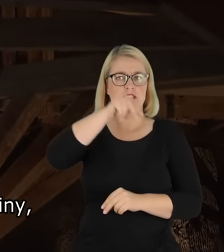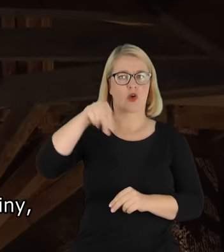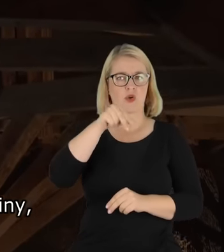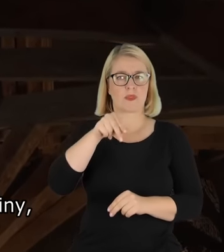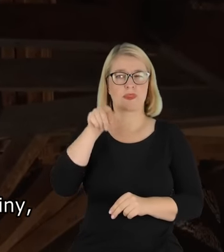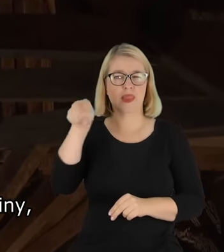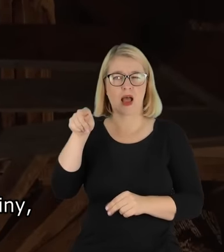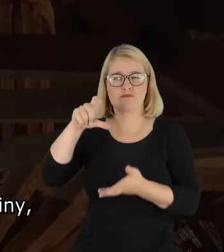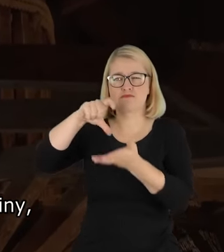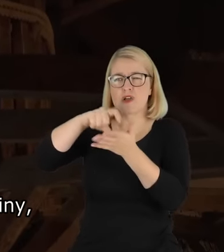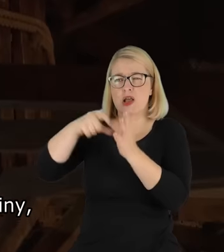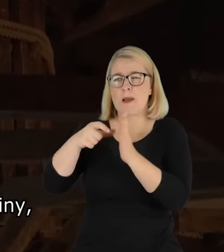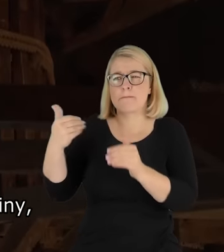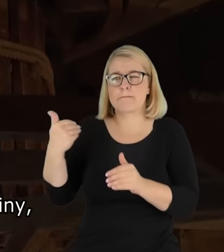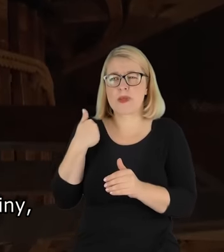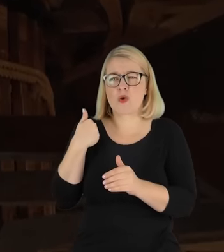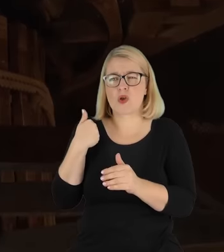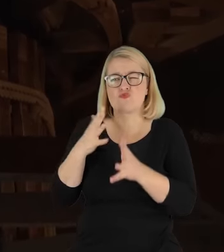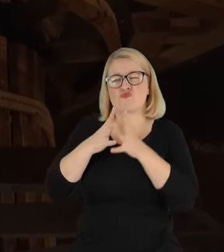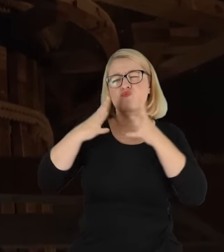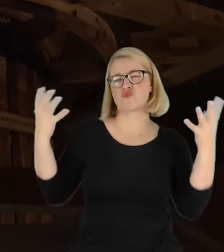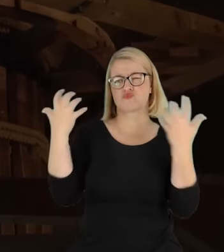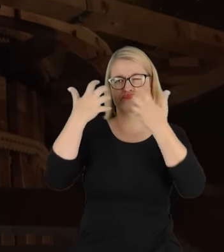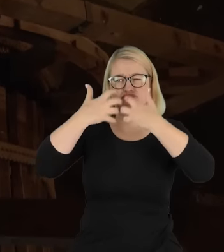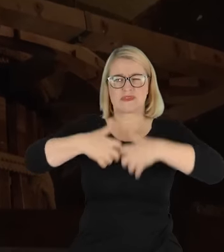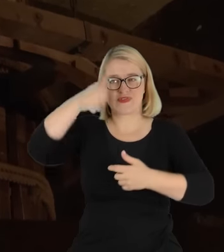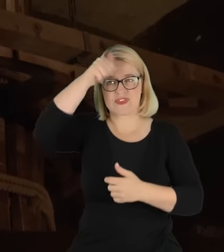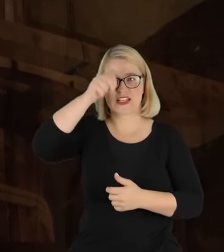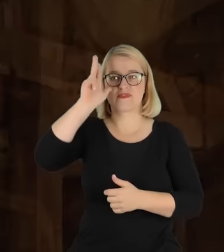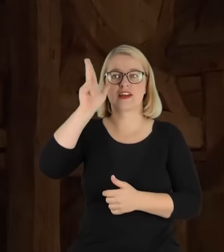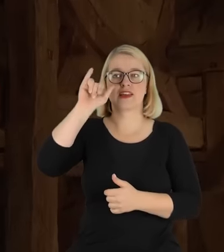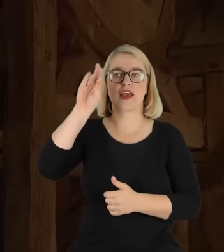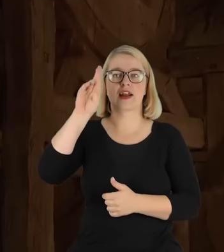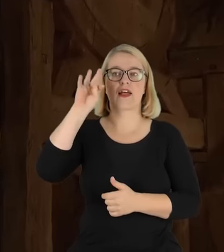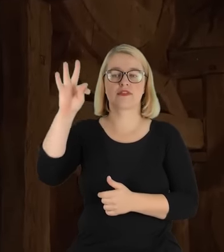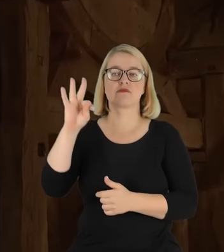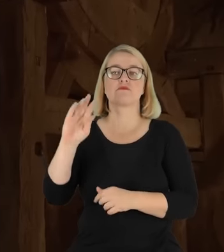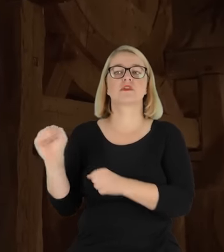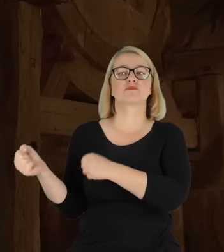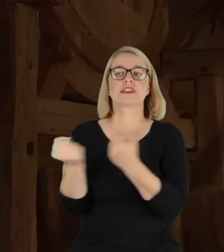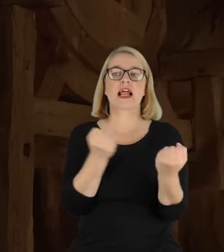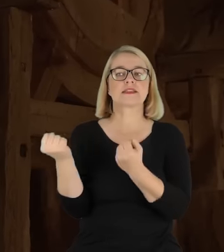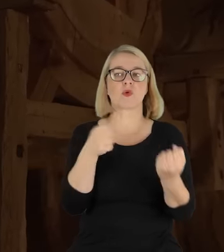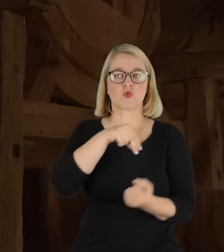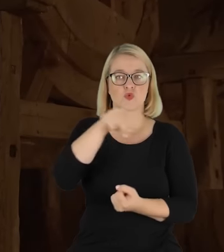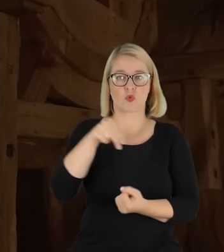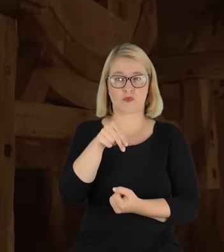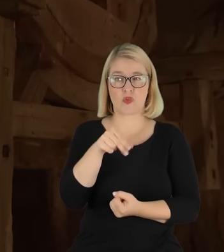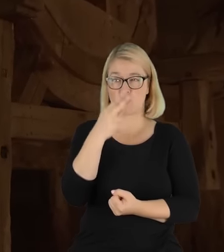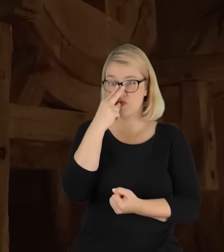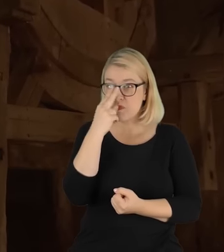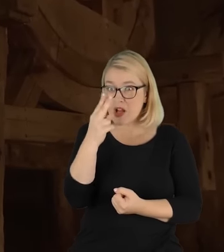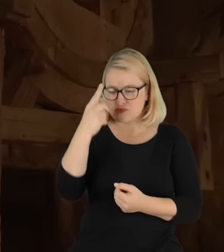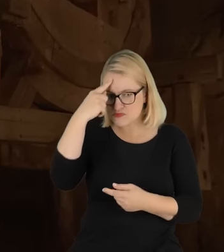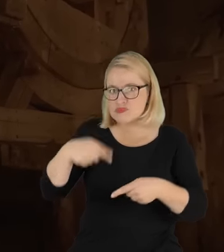olbrzymie machiny zwane kieratami, które służyły do transportu soli. Jak przekonał się, jaka wielka wartość jest